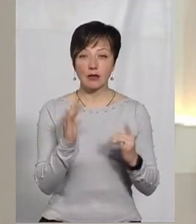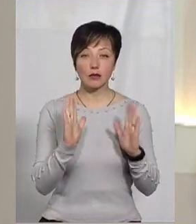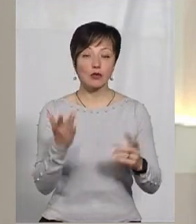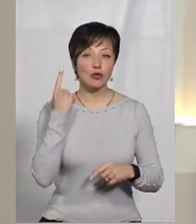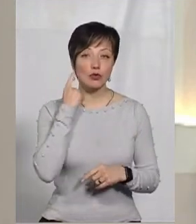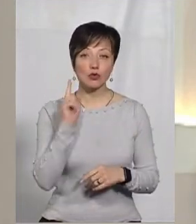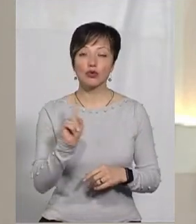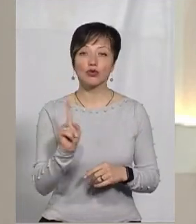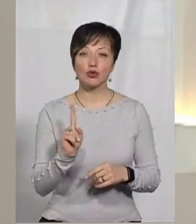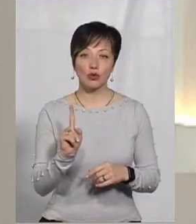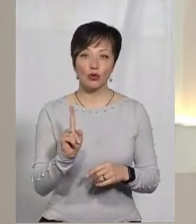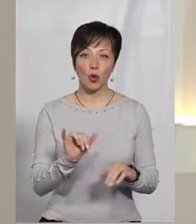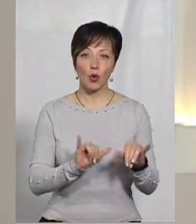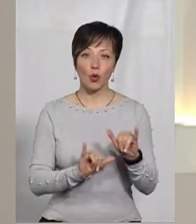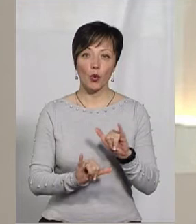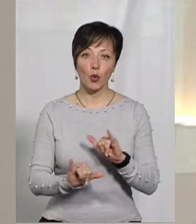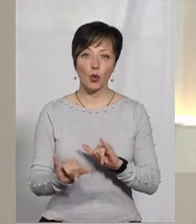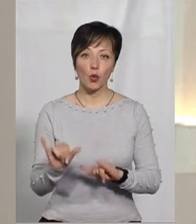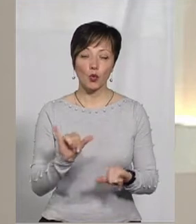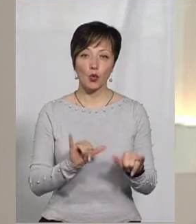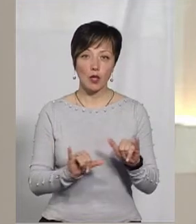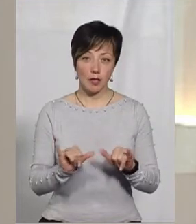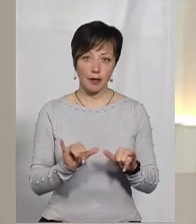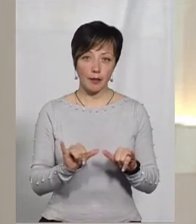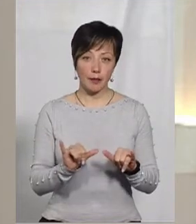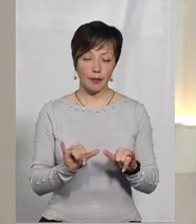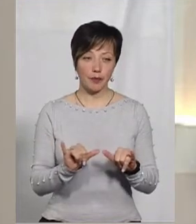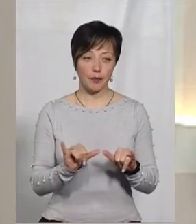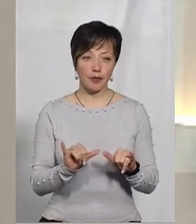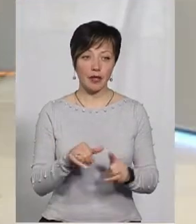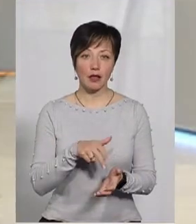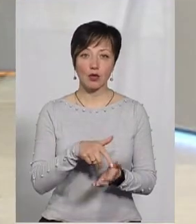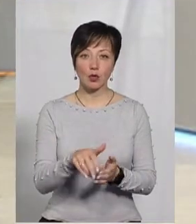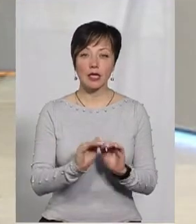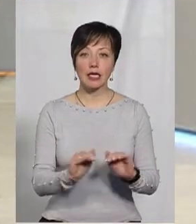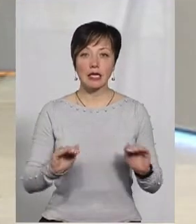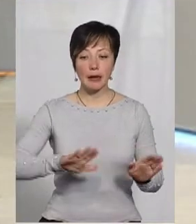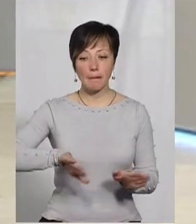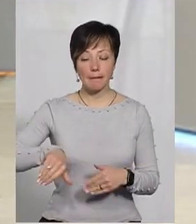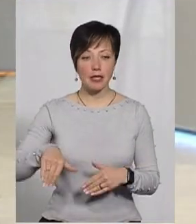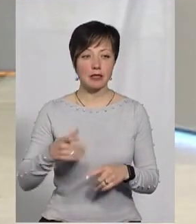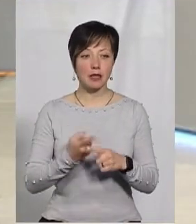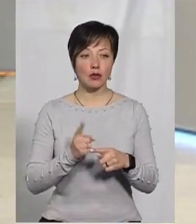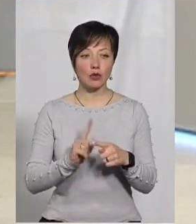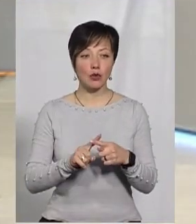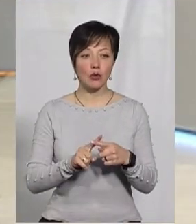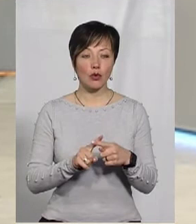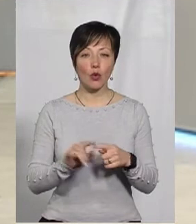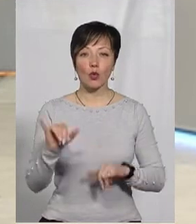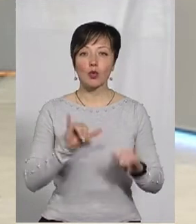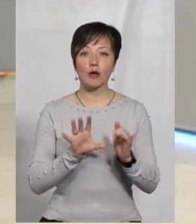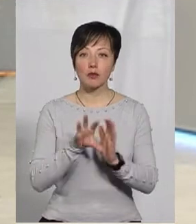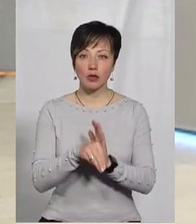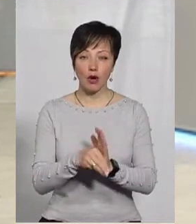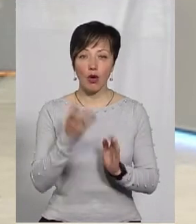ідуть діти після того, куди їх помічать, після того,